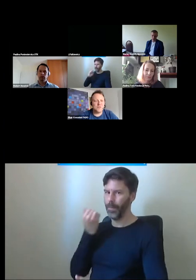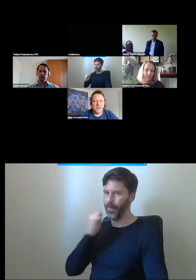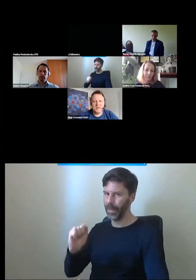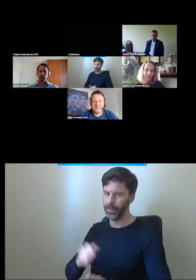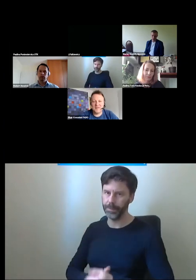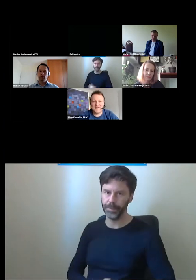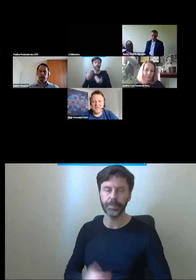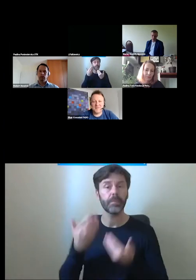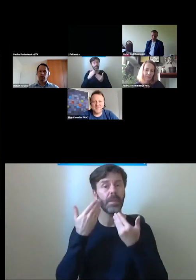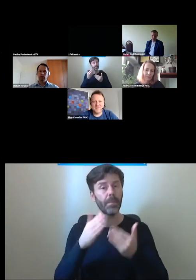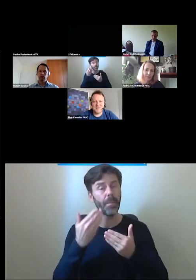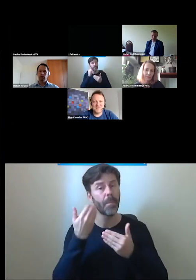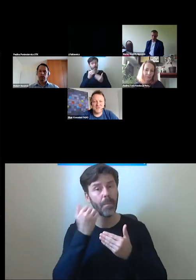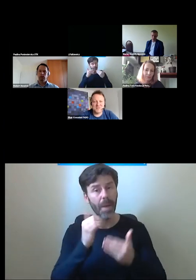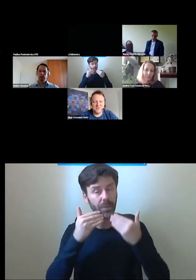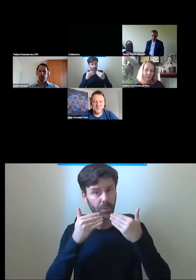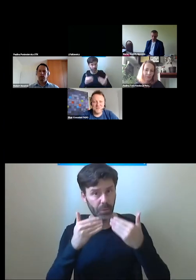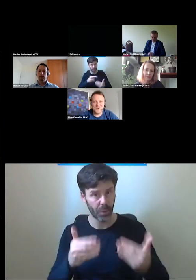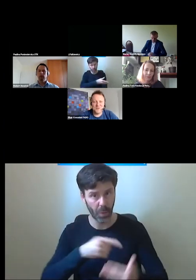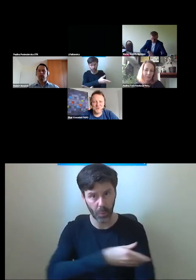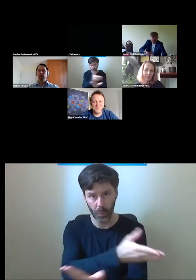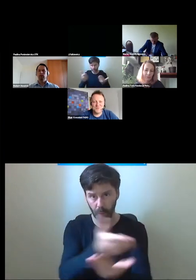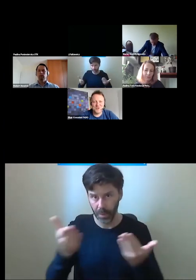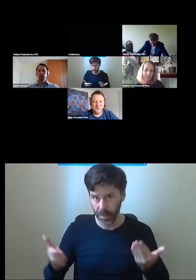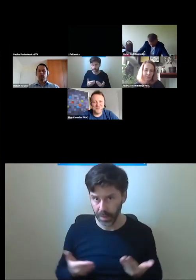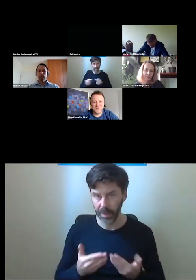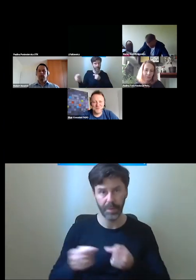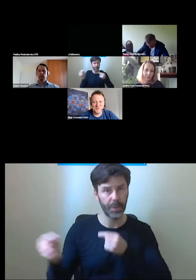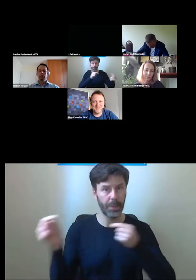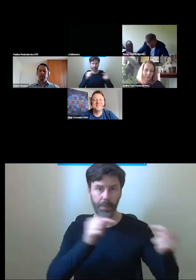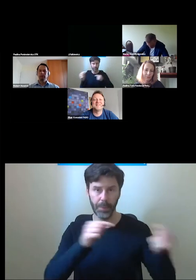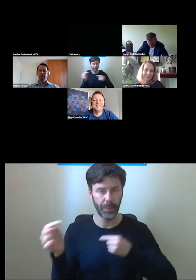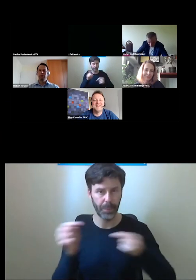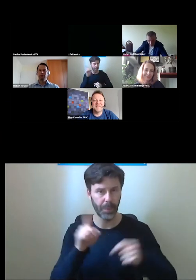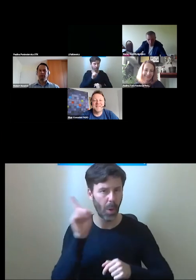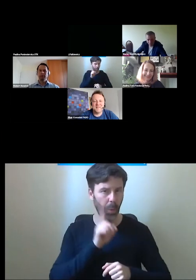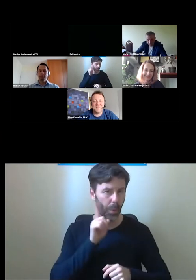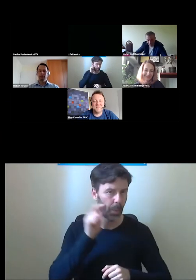Bardzo dziękuję Wam wszystkim, drogie rozmówczyni i rozmówcy.